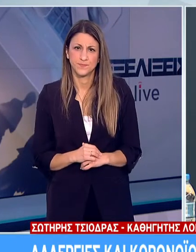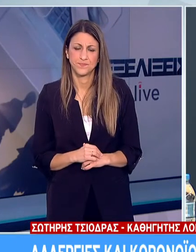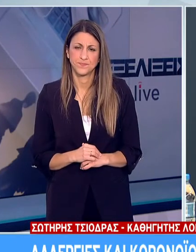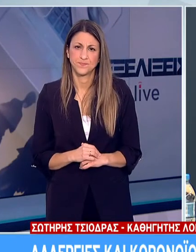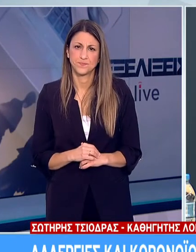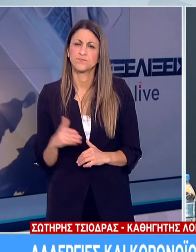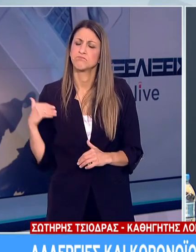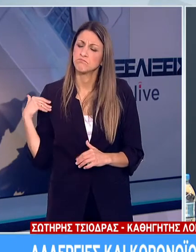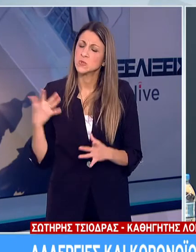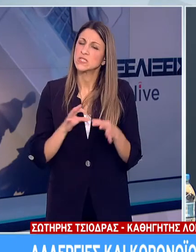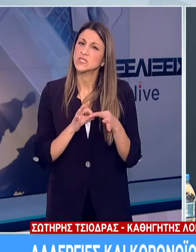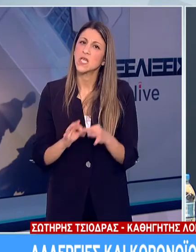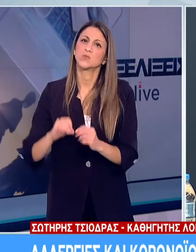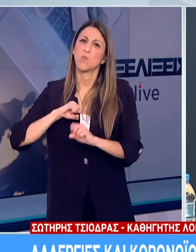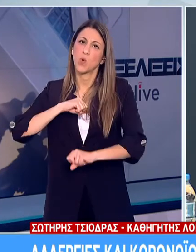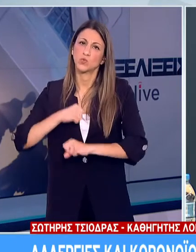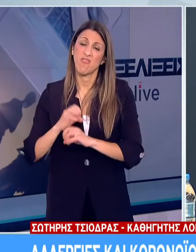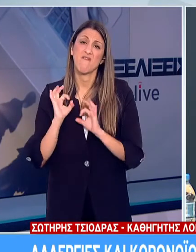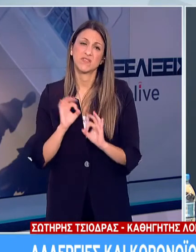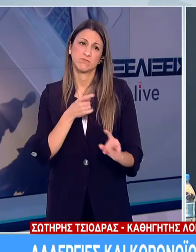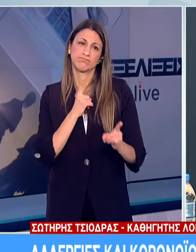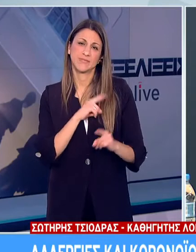κοροναϊό, πάντα στη συνεργασία με τον γιατρό μας.